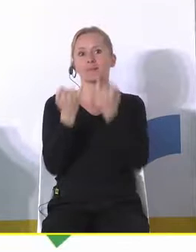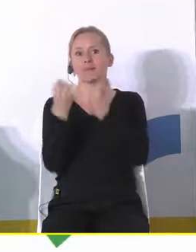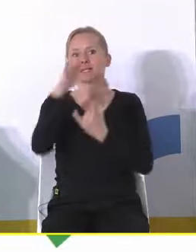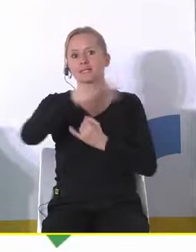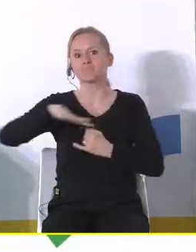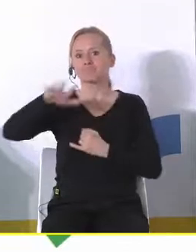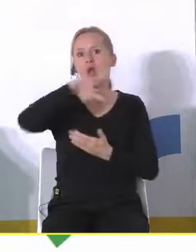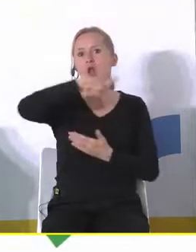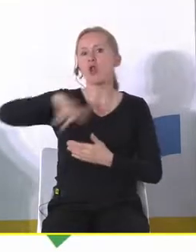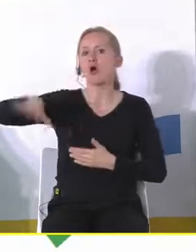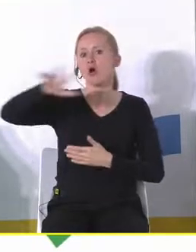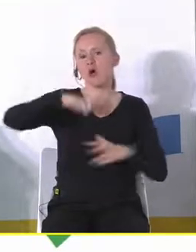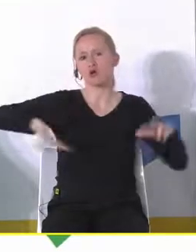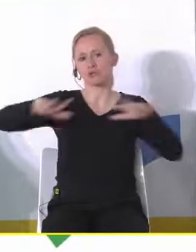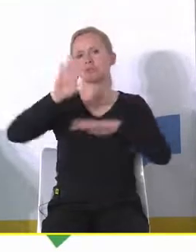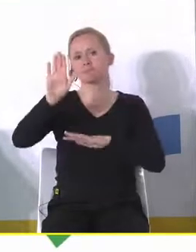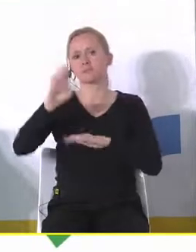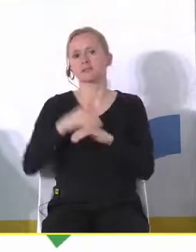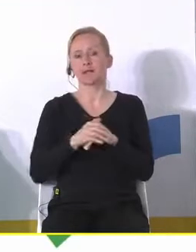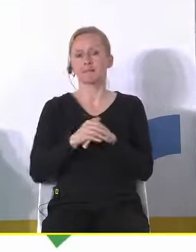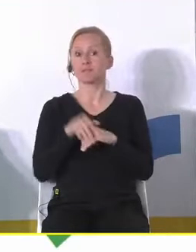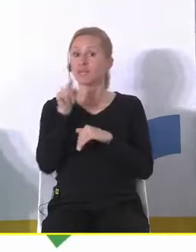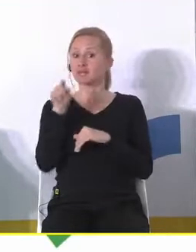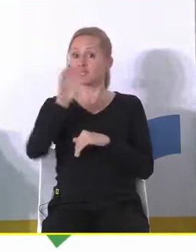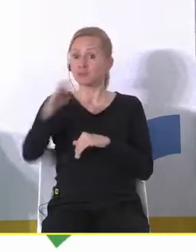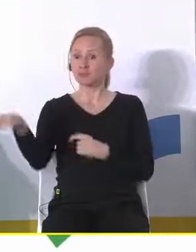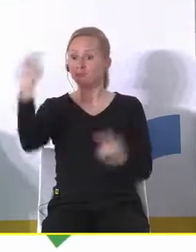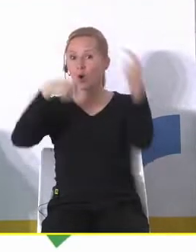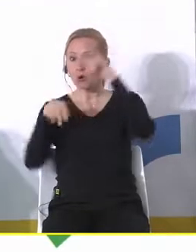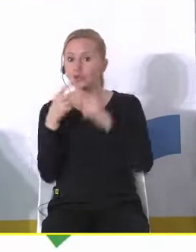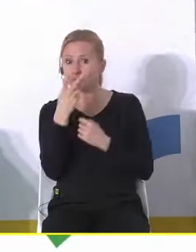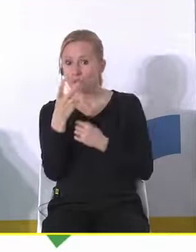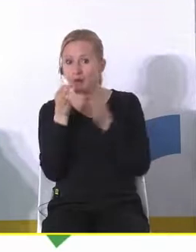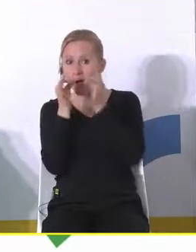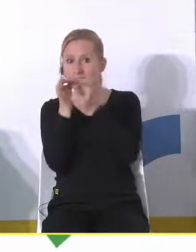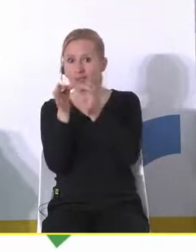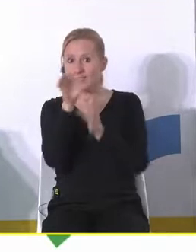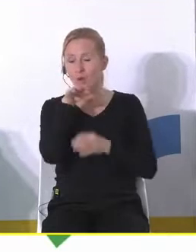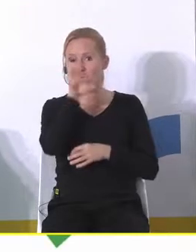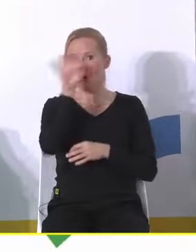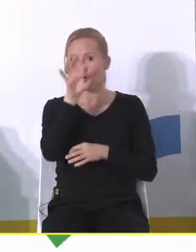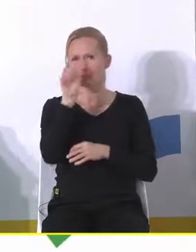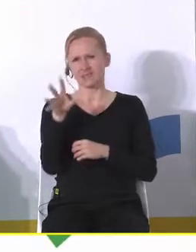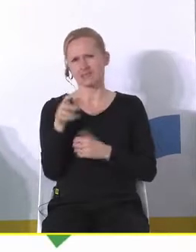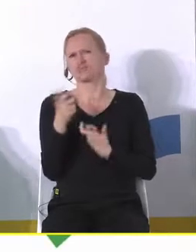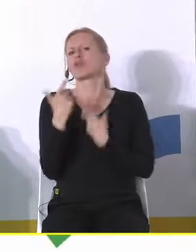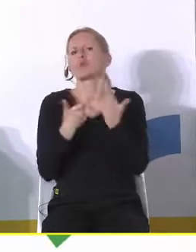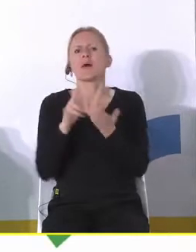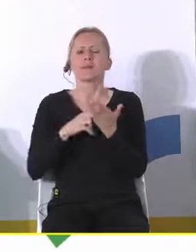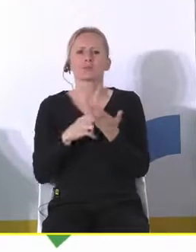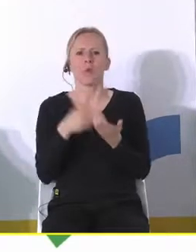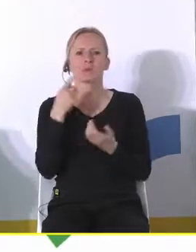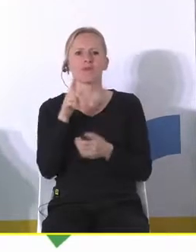lokalne rodzinne i tam stoi no i wtedy dzieci przychodzą i oglądają no i co się dzieje no nie jest tam strażacy rozwijają